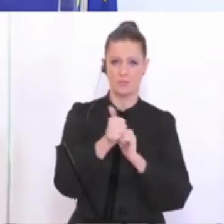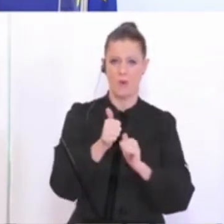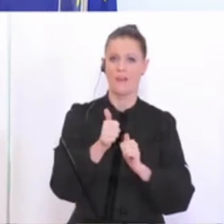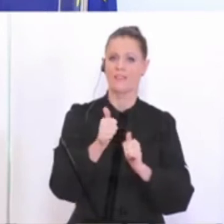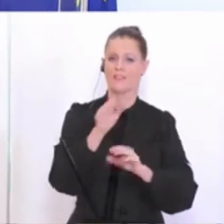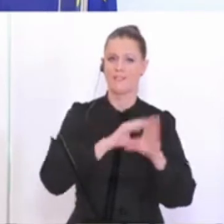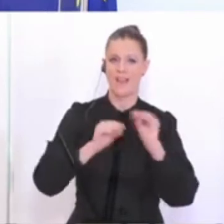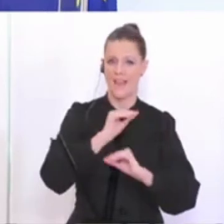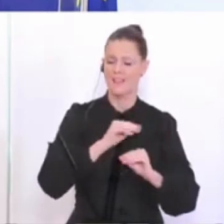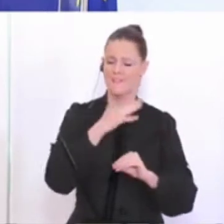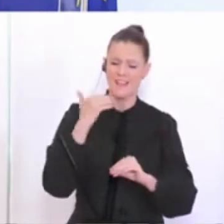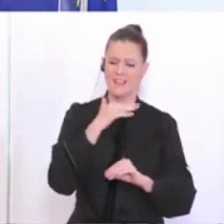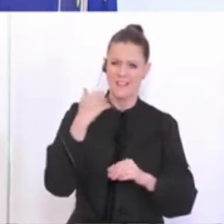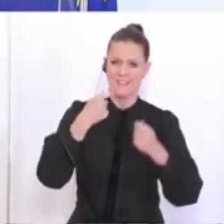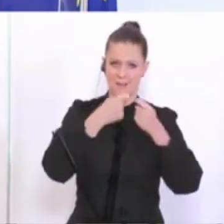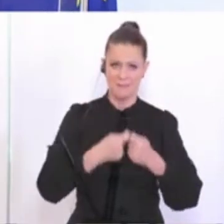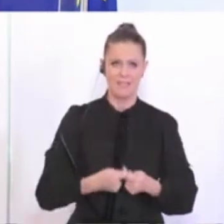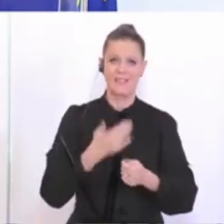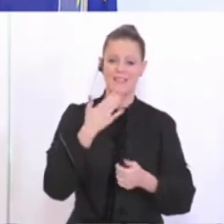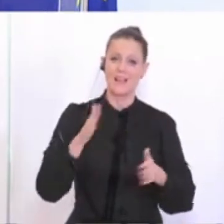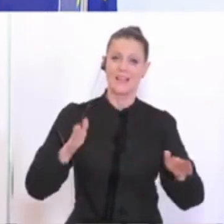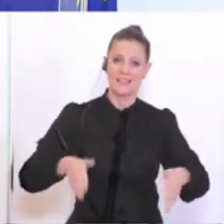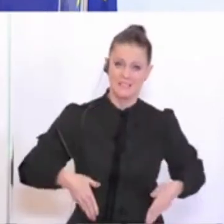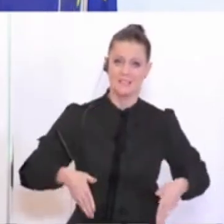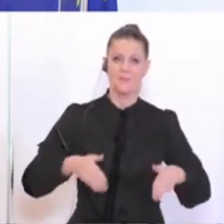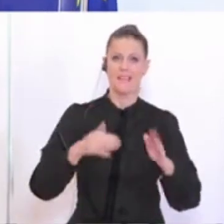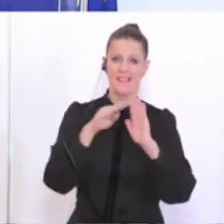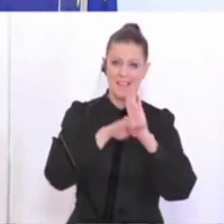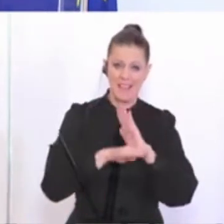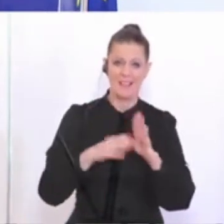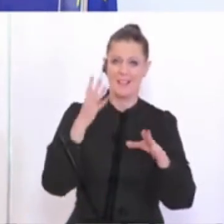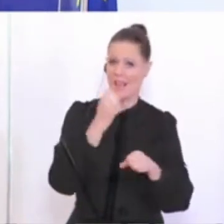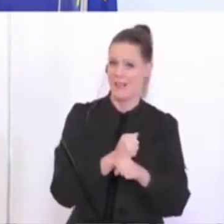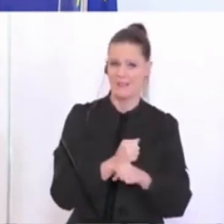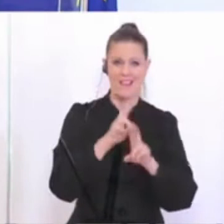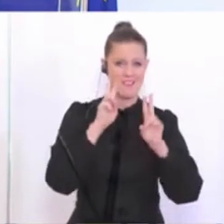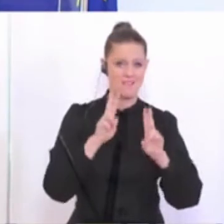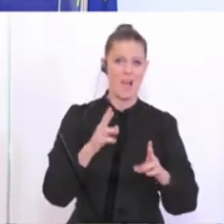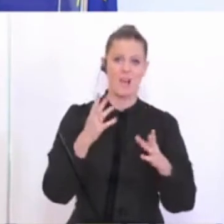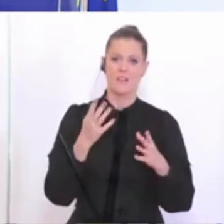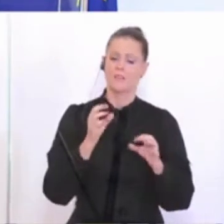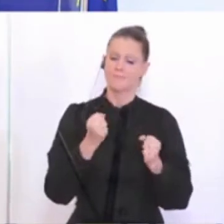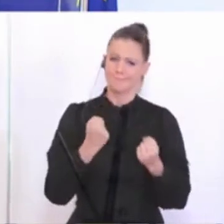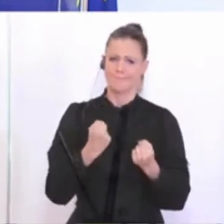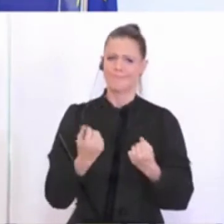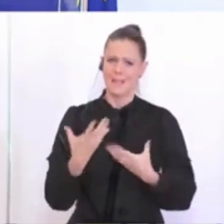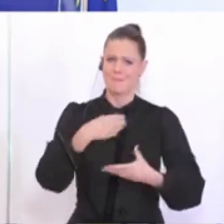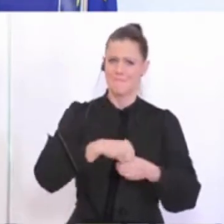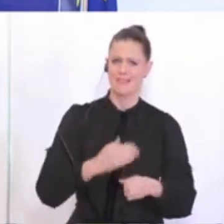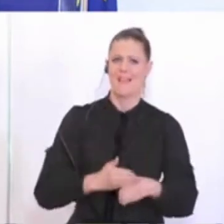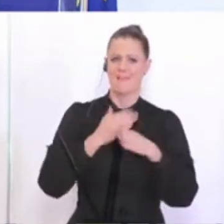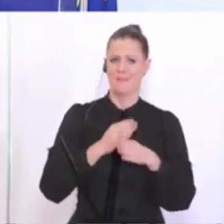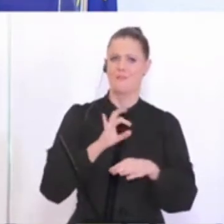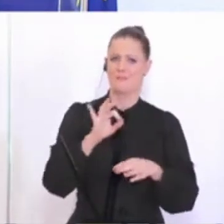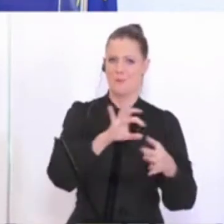Mitgliedern. Danke für deren Disziplin. Danke für das an die Regeln halten. Sie leisten einen unverzichtbaren Beitrag durch ihr Tun für die